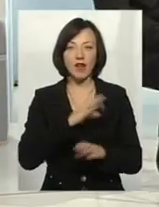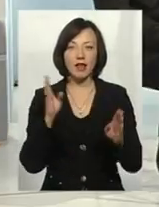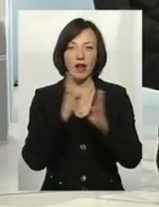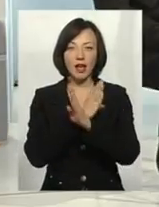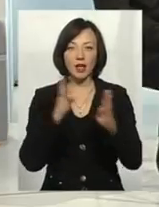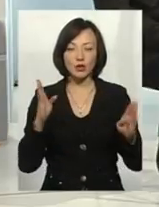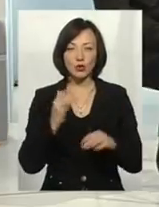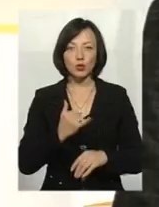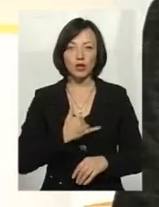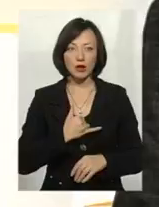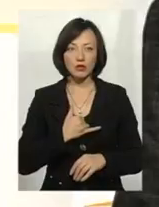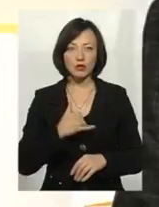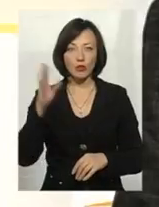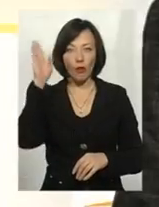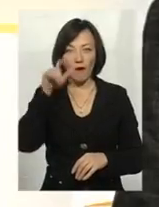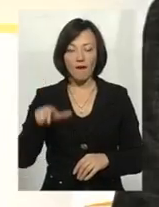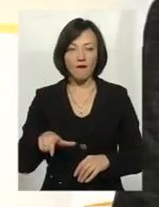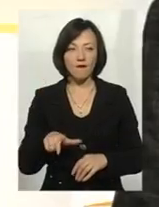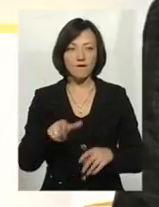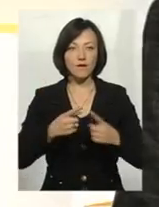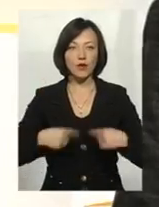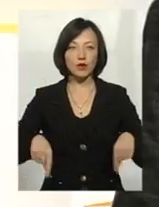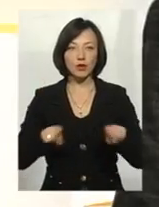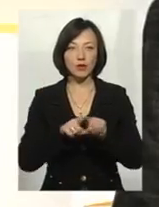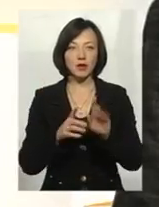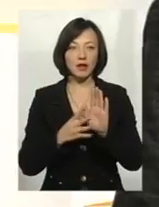в нашому водойміщі – 9.